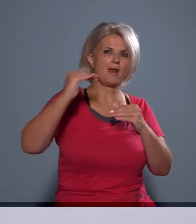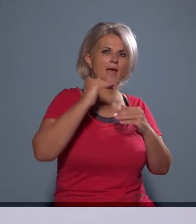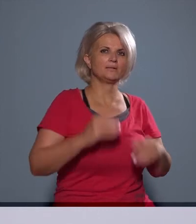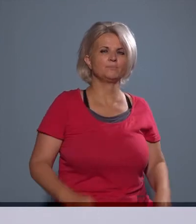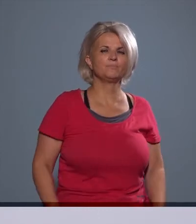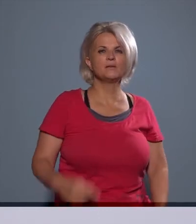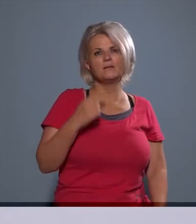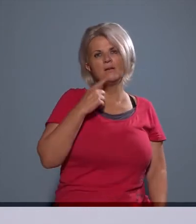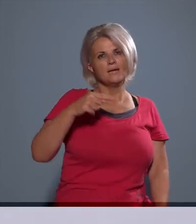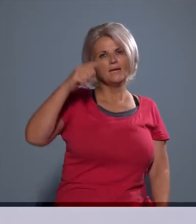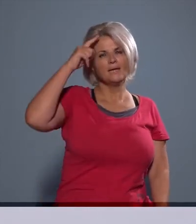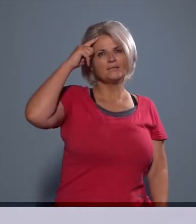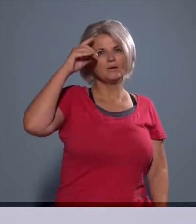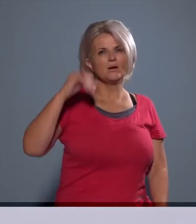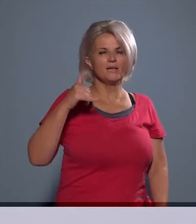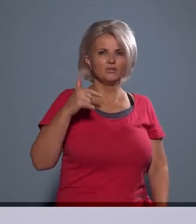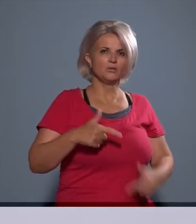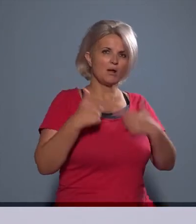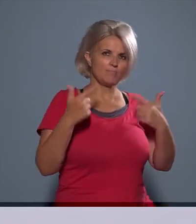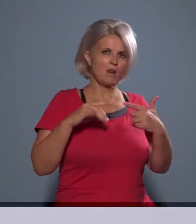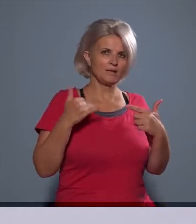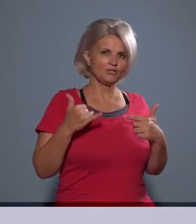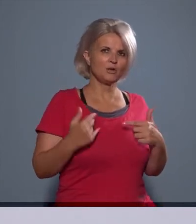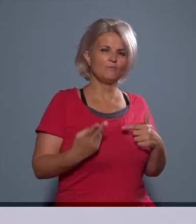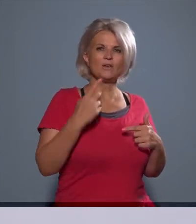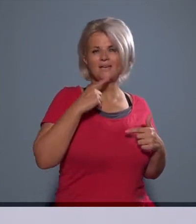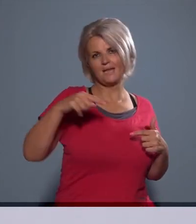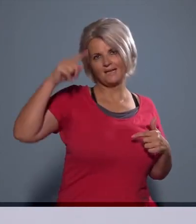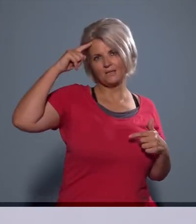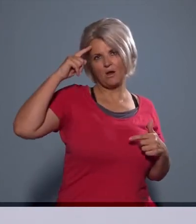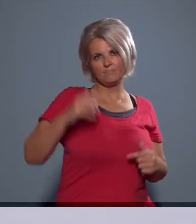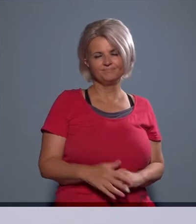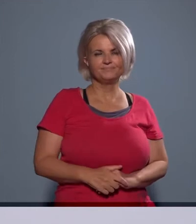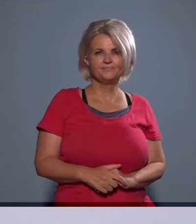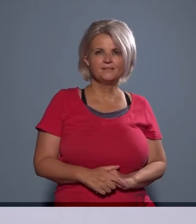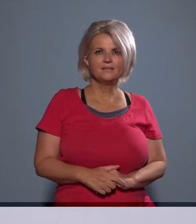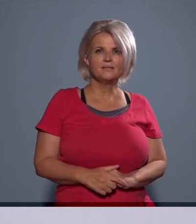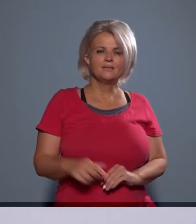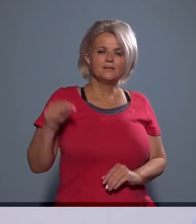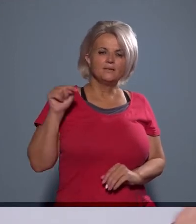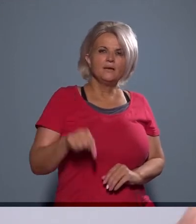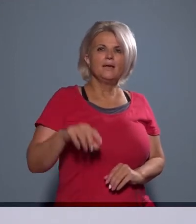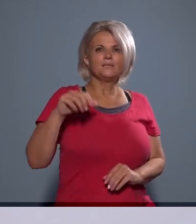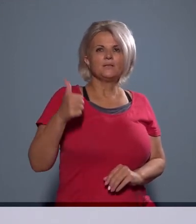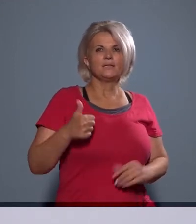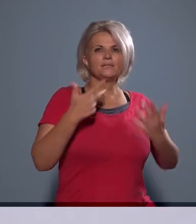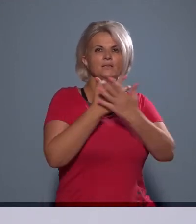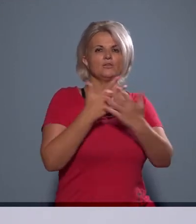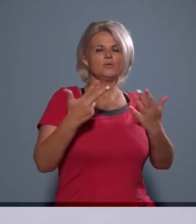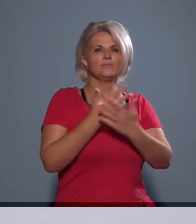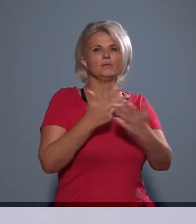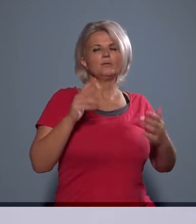éjszaka is, vagy nappal is, főleg éjszaka. Viszont ezt az egy, mondjuk 80-85